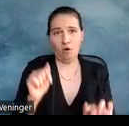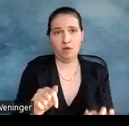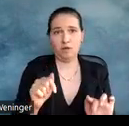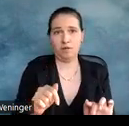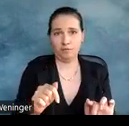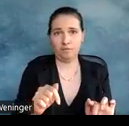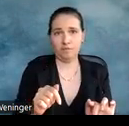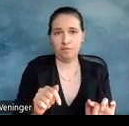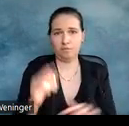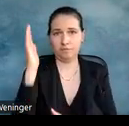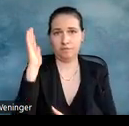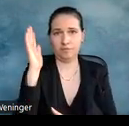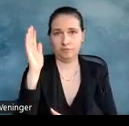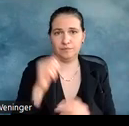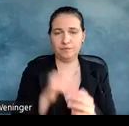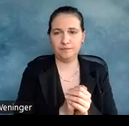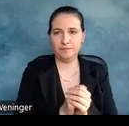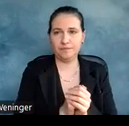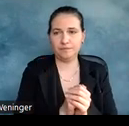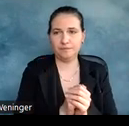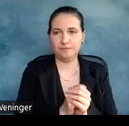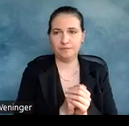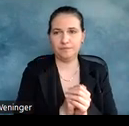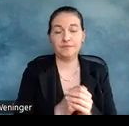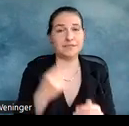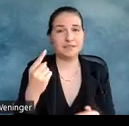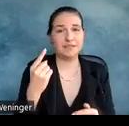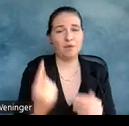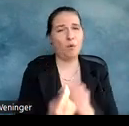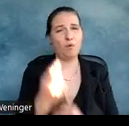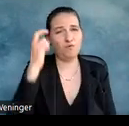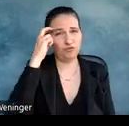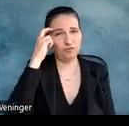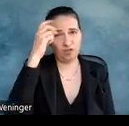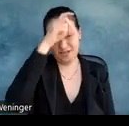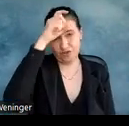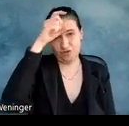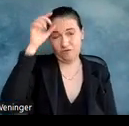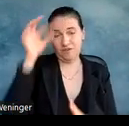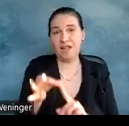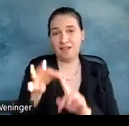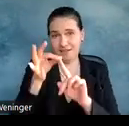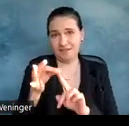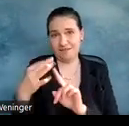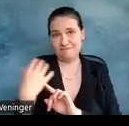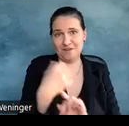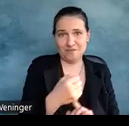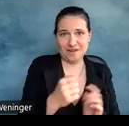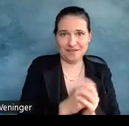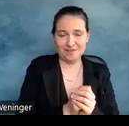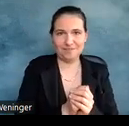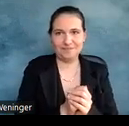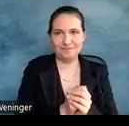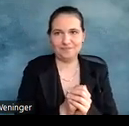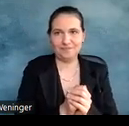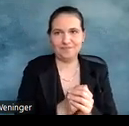mitbringen. Er hat einen sehr hochwissenschaftlichen, ingenieursmäßigen Ansatz mitgebracht. Ich